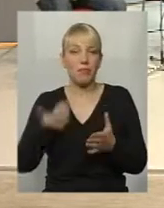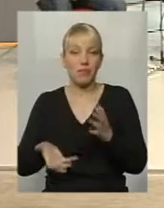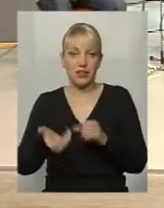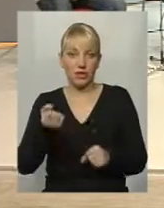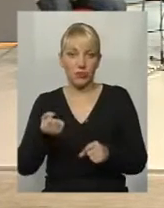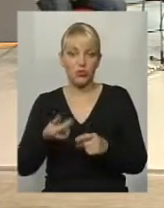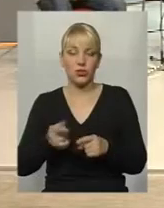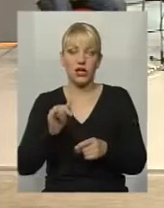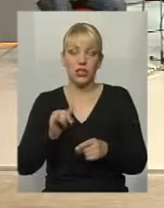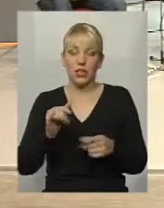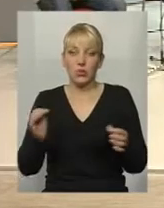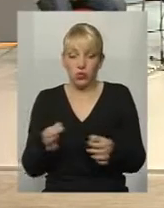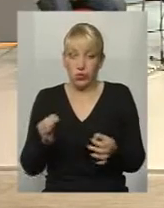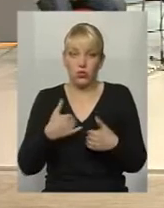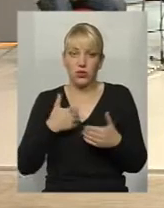пільг немає.